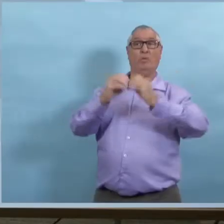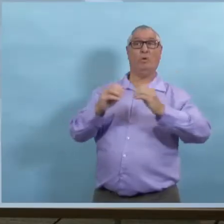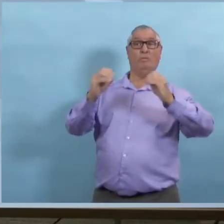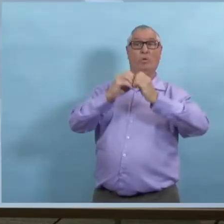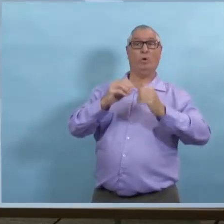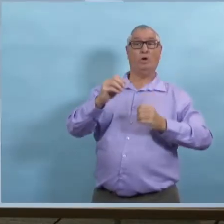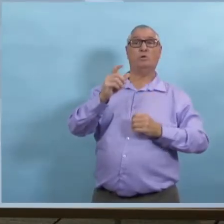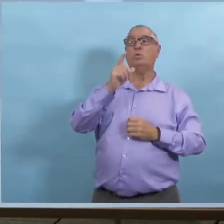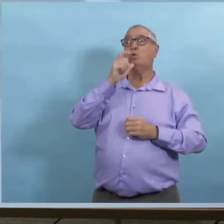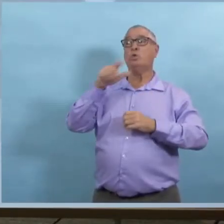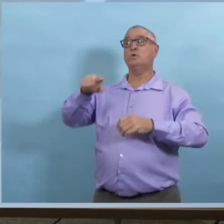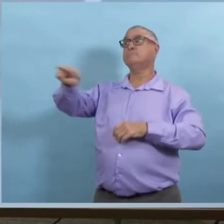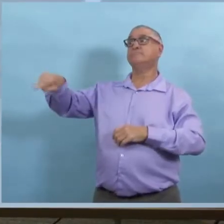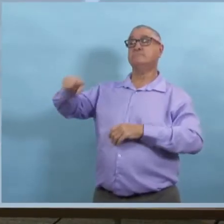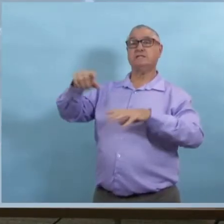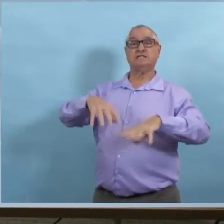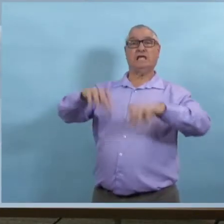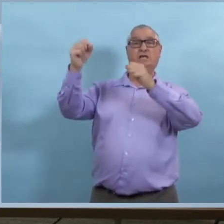la loi?